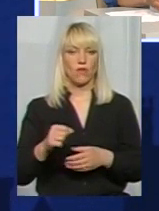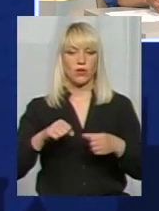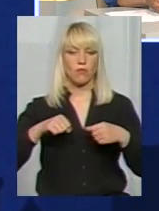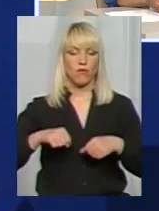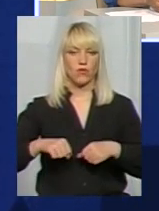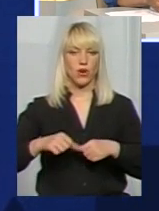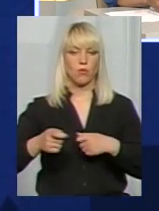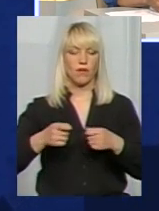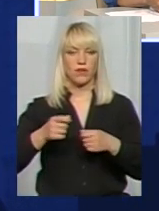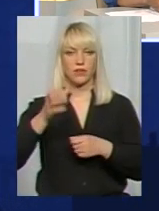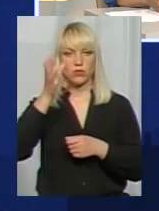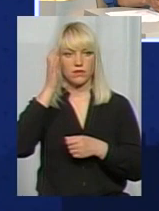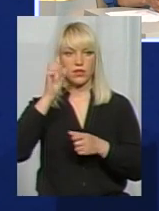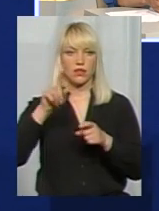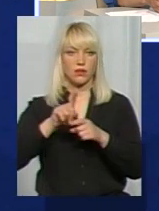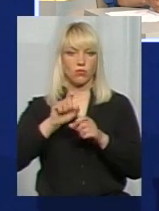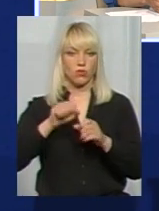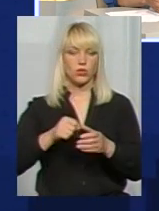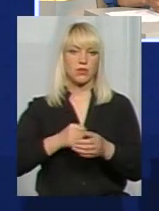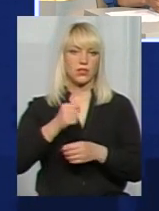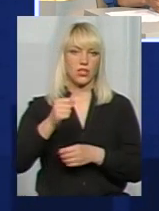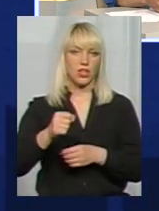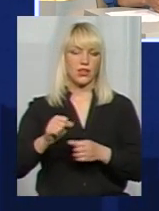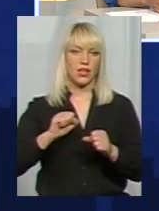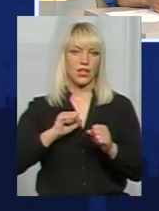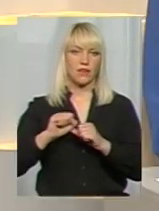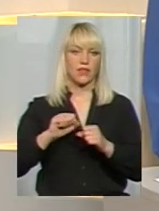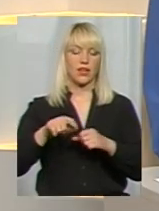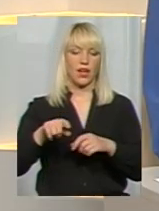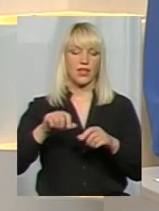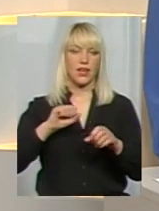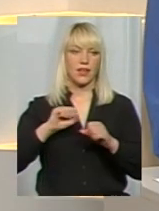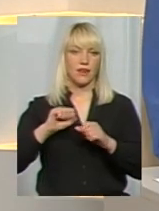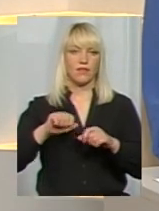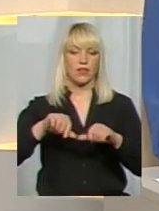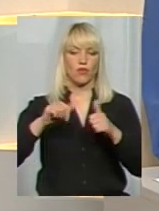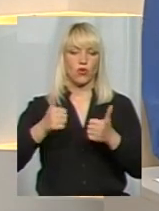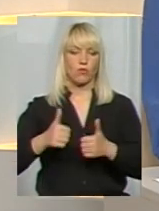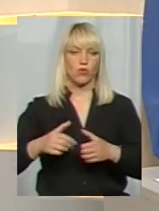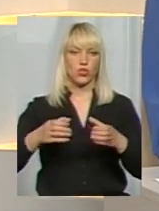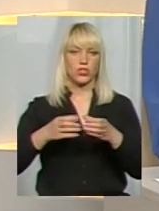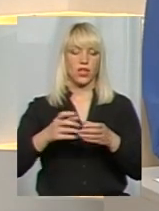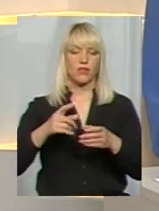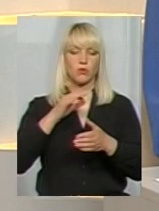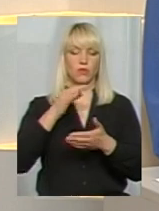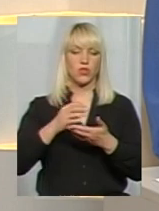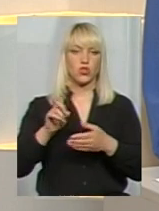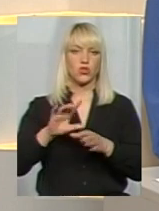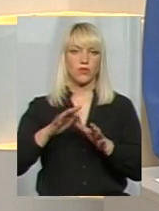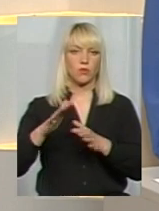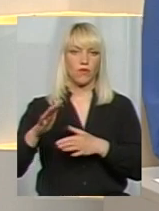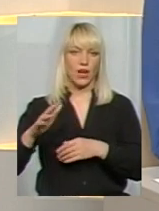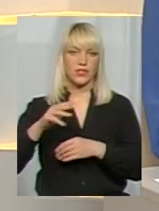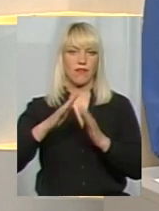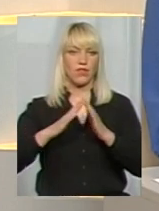управління освіти, так управління освіти може призначати керівника. І тоді вже керівник формує штат і відповідає за все, що відбувається в таборі. Але чим